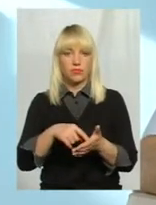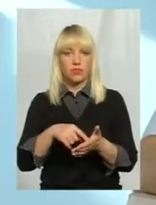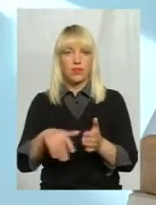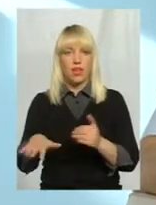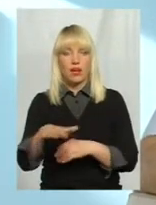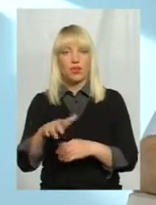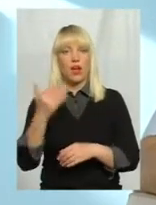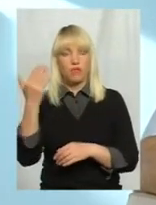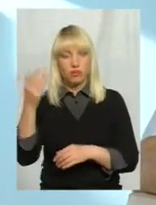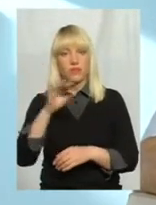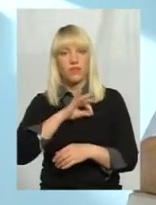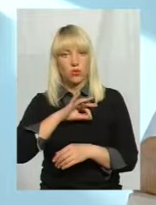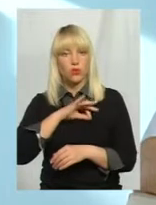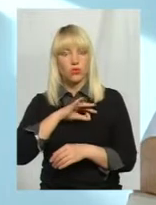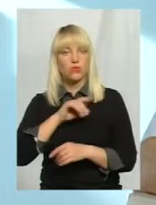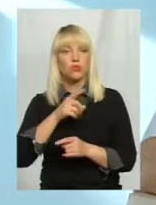вони використовують, тому що